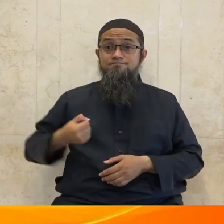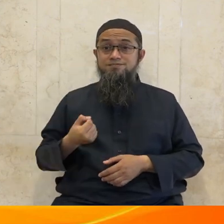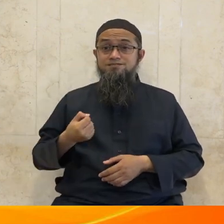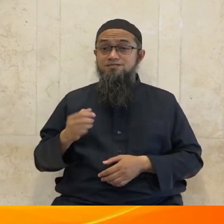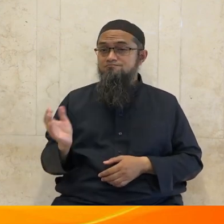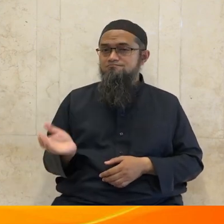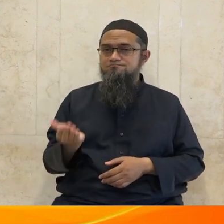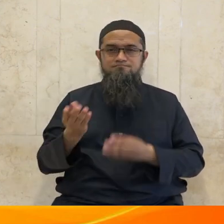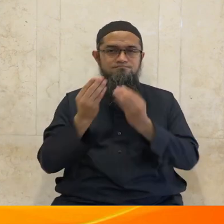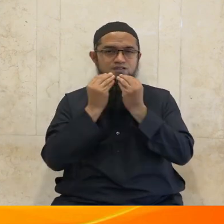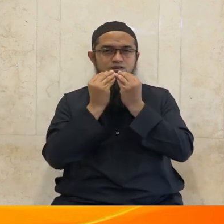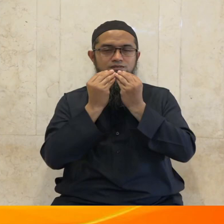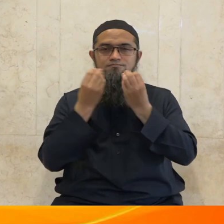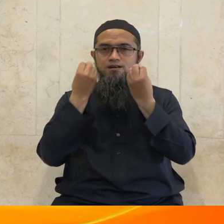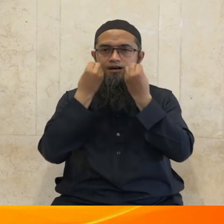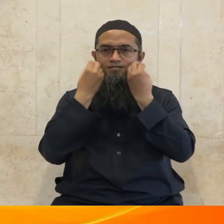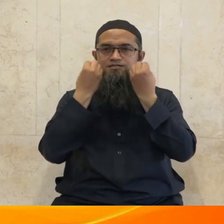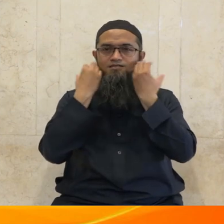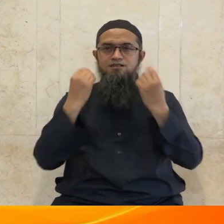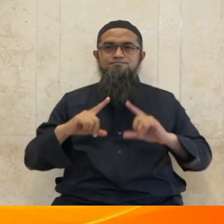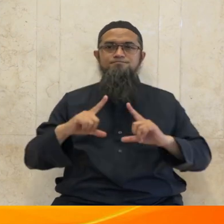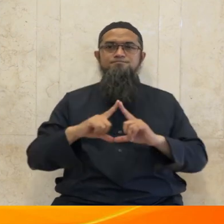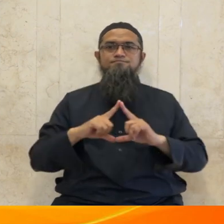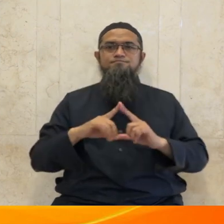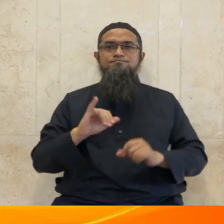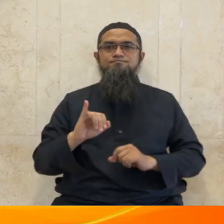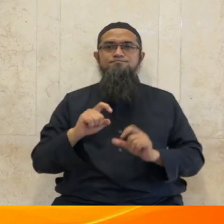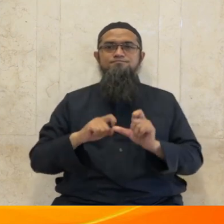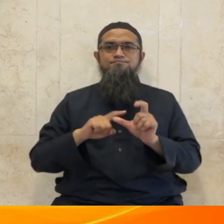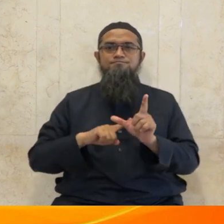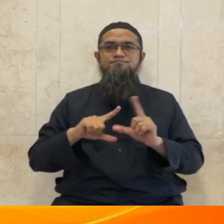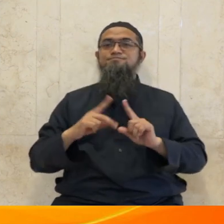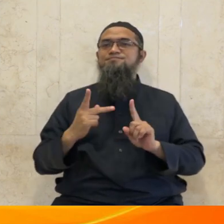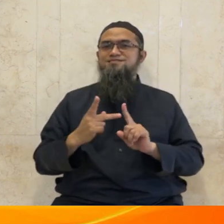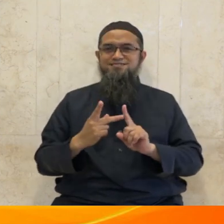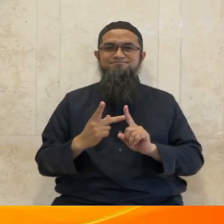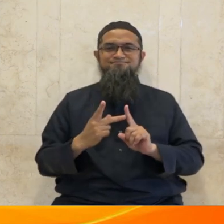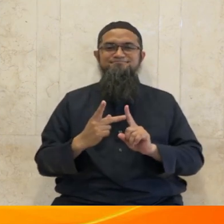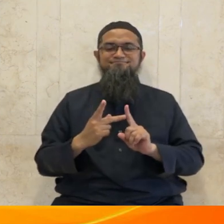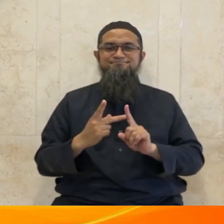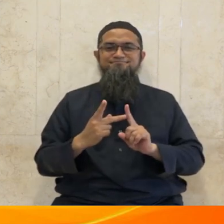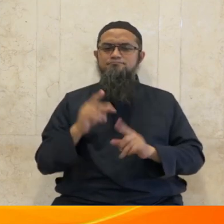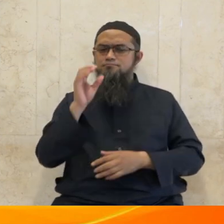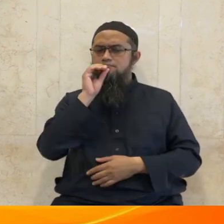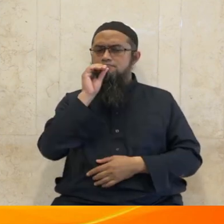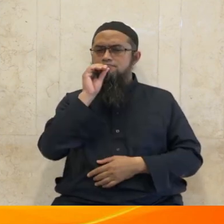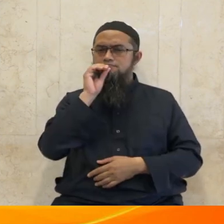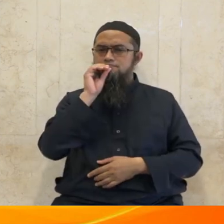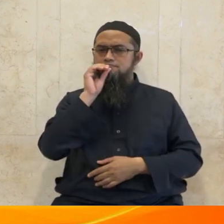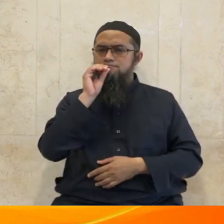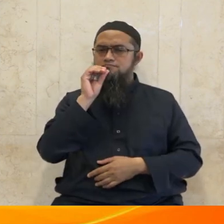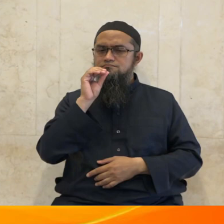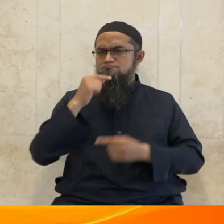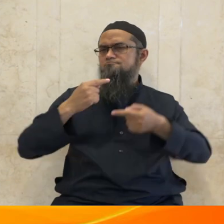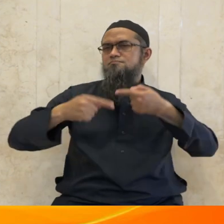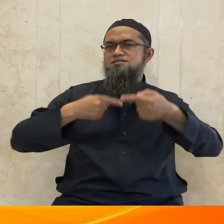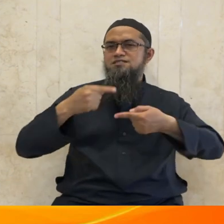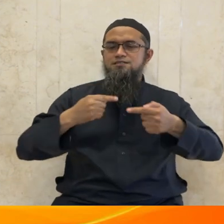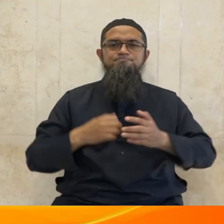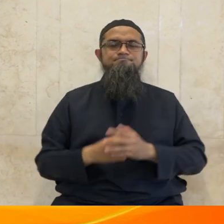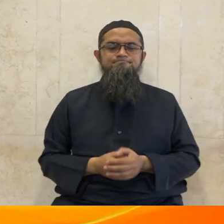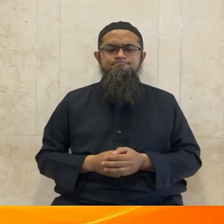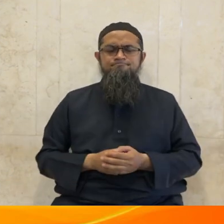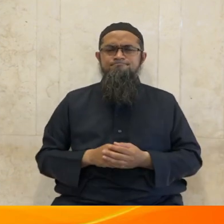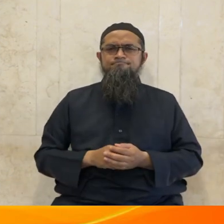suatu malam memberitahu kepada Rasulullah s.a.w hendak melaksanakan solat malam